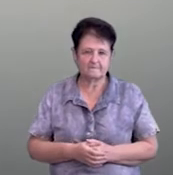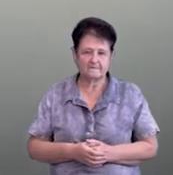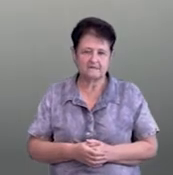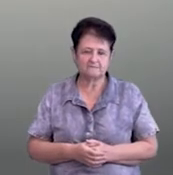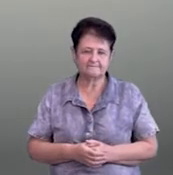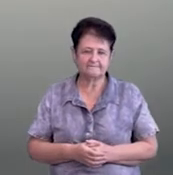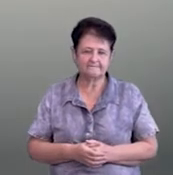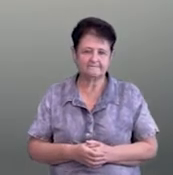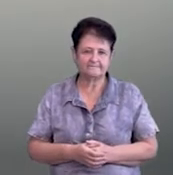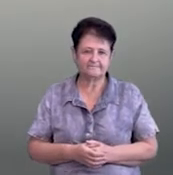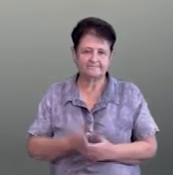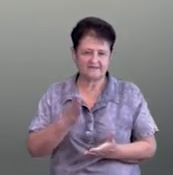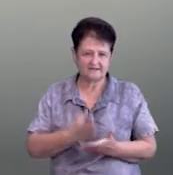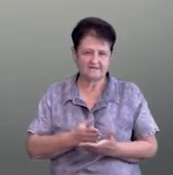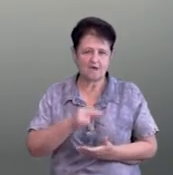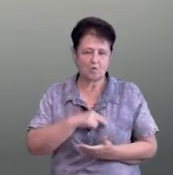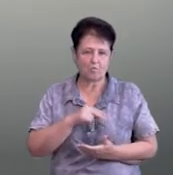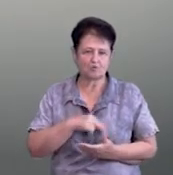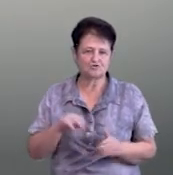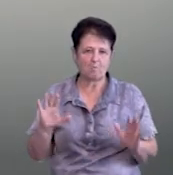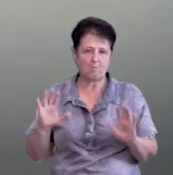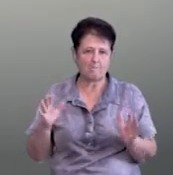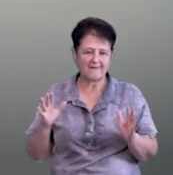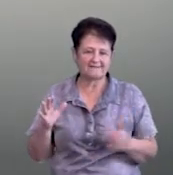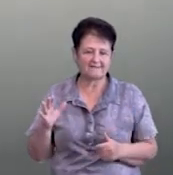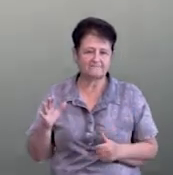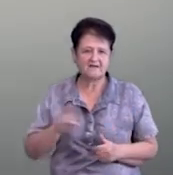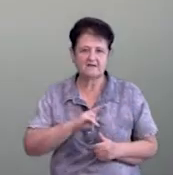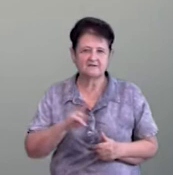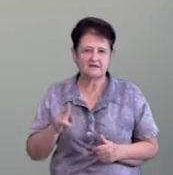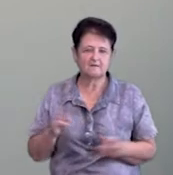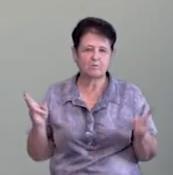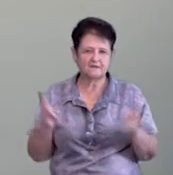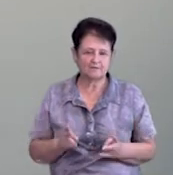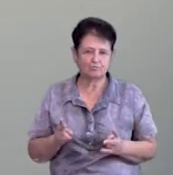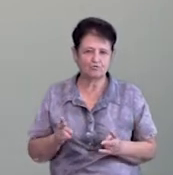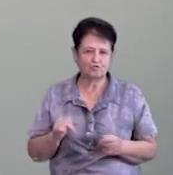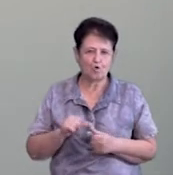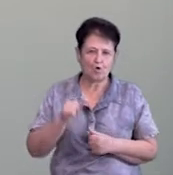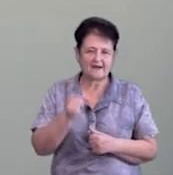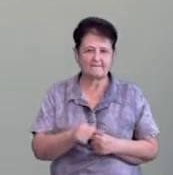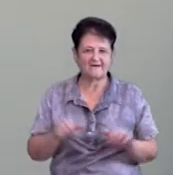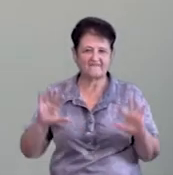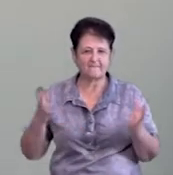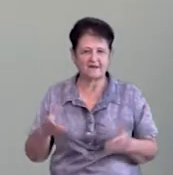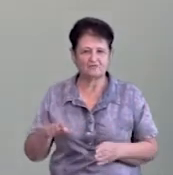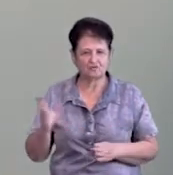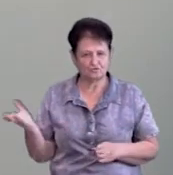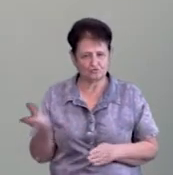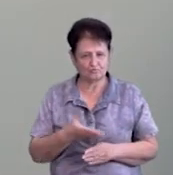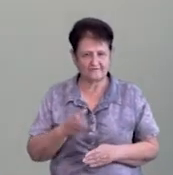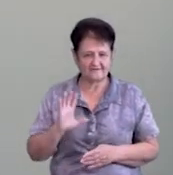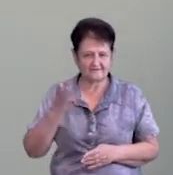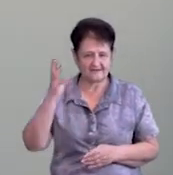робочі моменти, які потребують в окремих випадках видавання дерев.